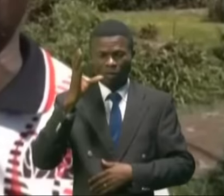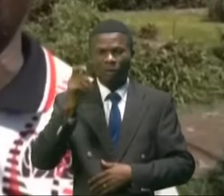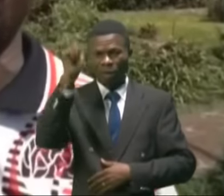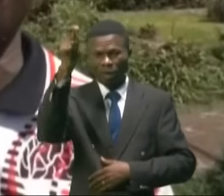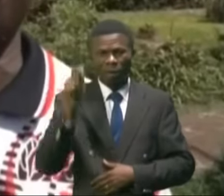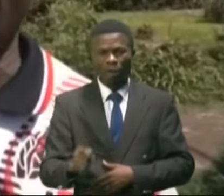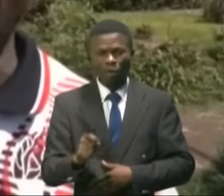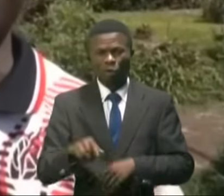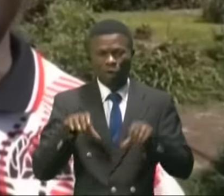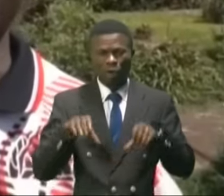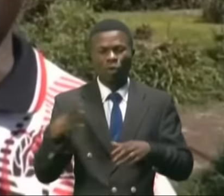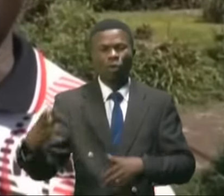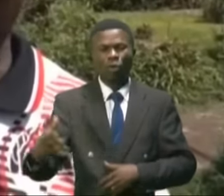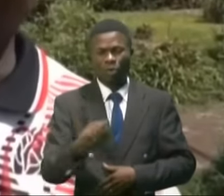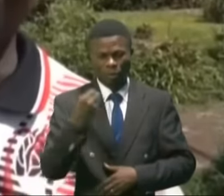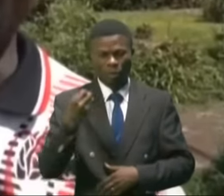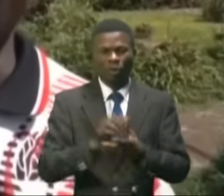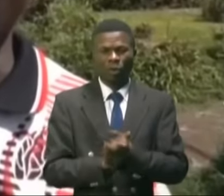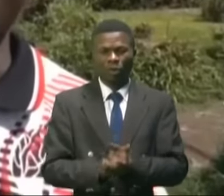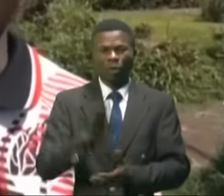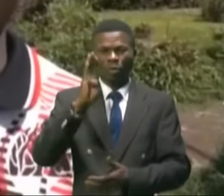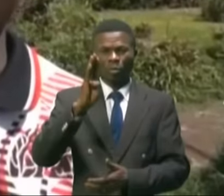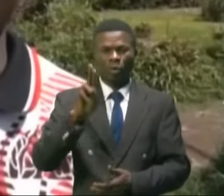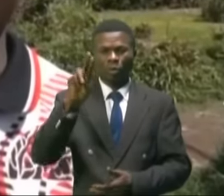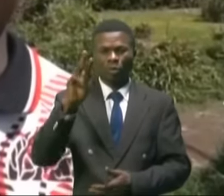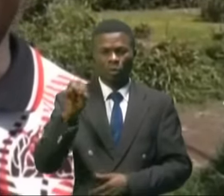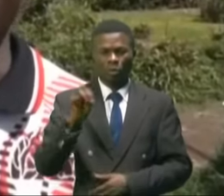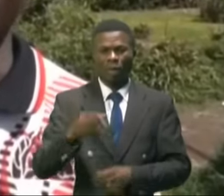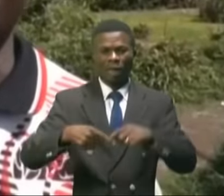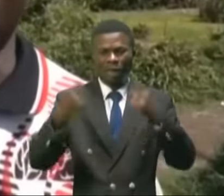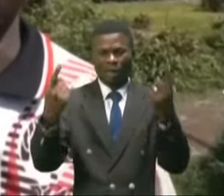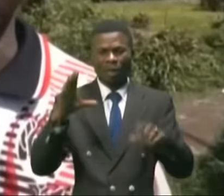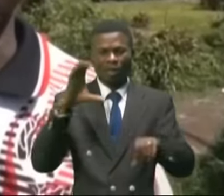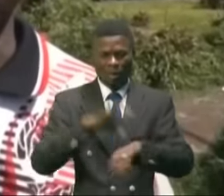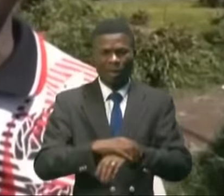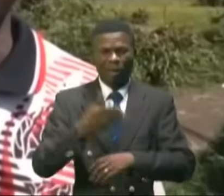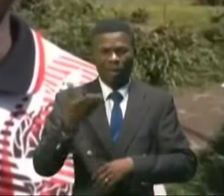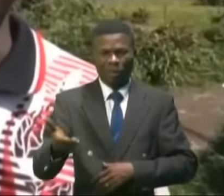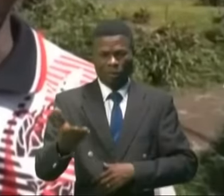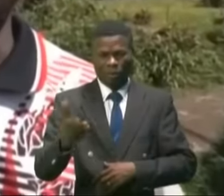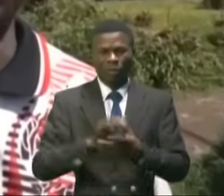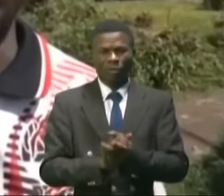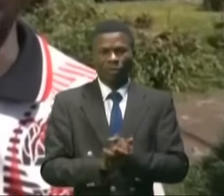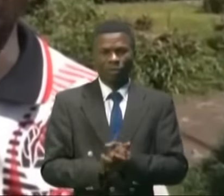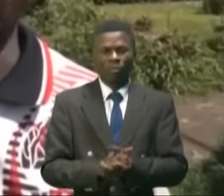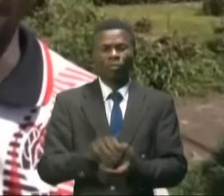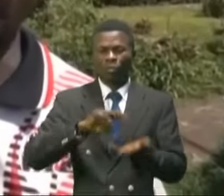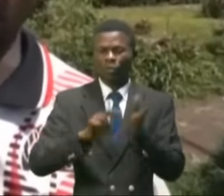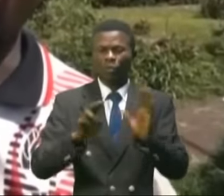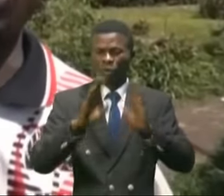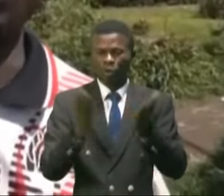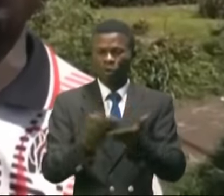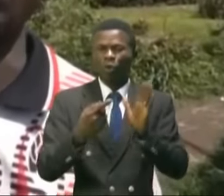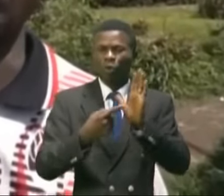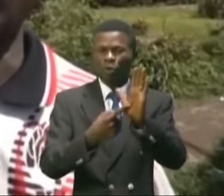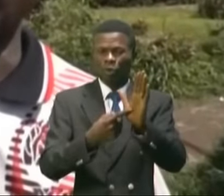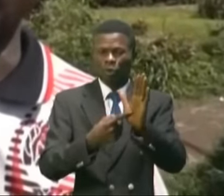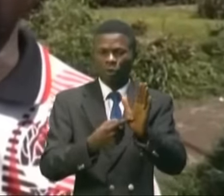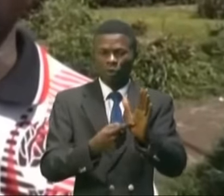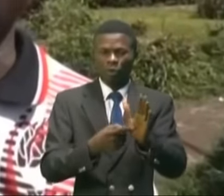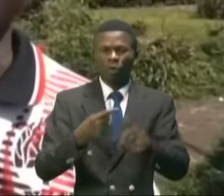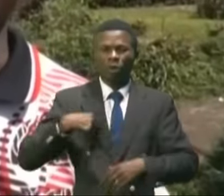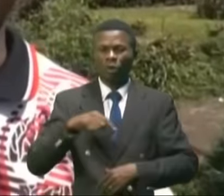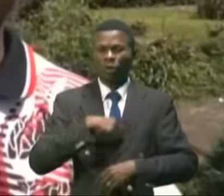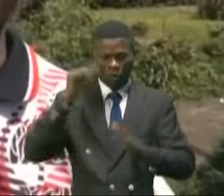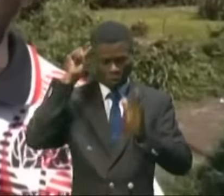et Fardessi. C'est Nkumba qui est sous l'emprise de l'ennemi. Ceux qui ont fui Boué-Rimana doivent rentrer parce que je vois le